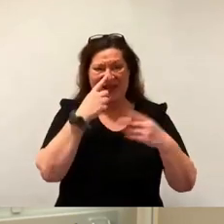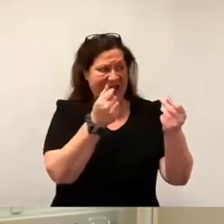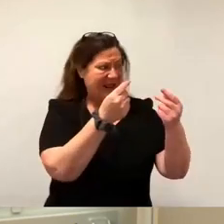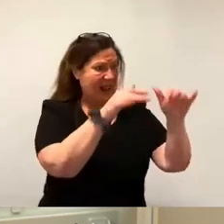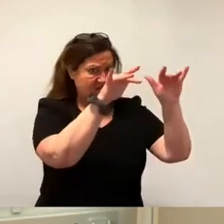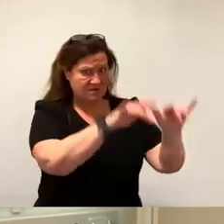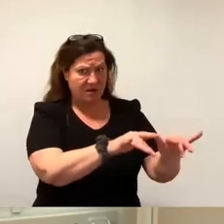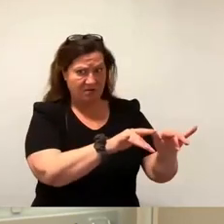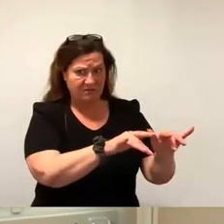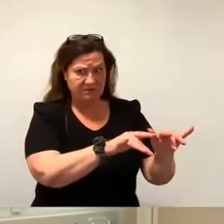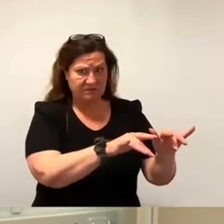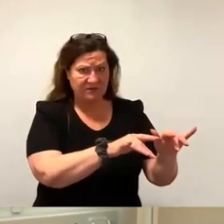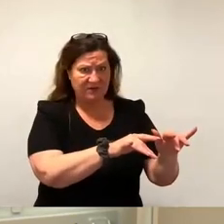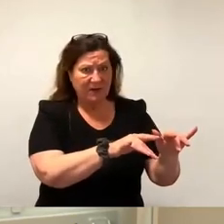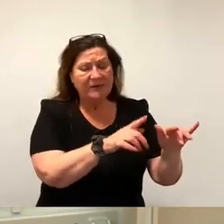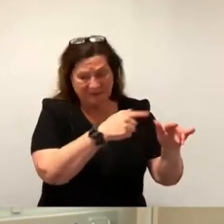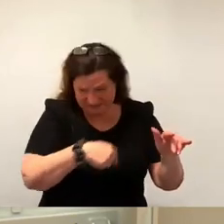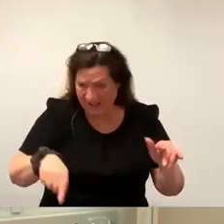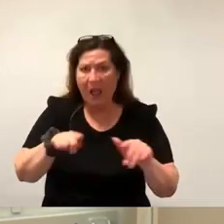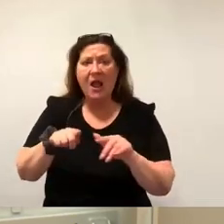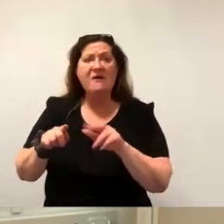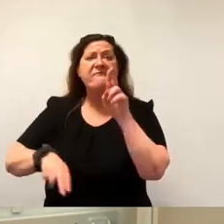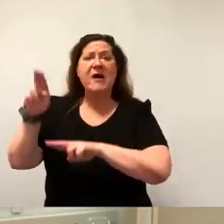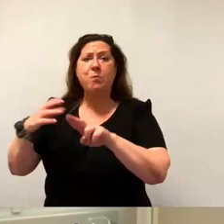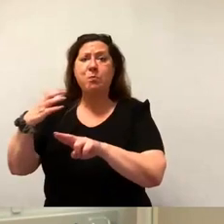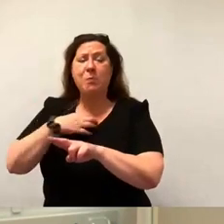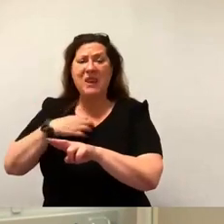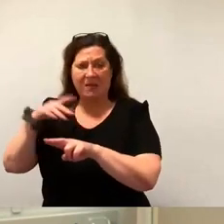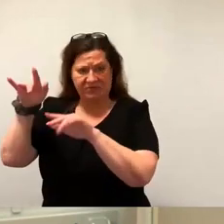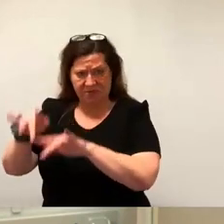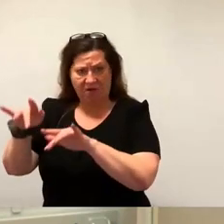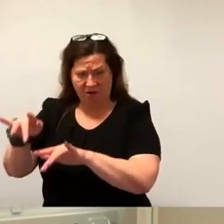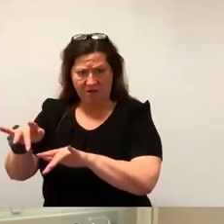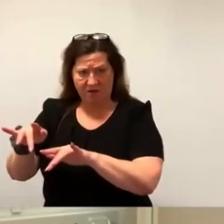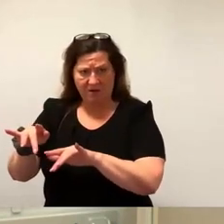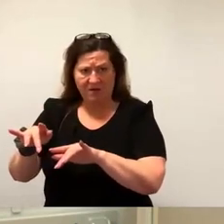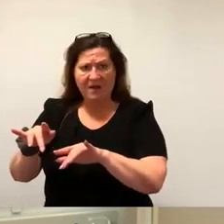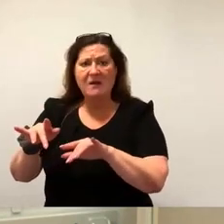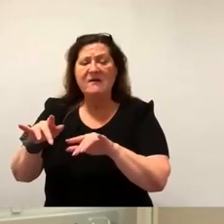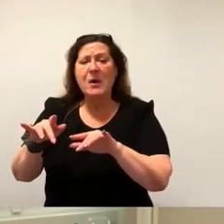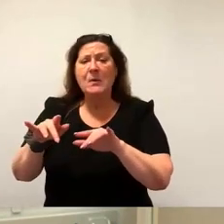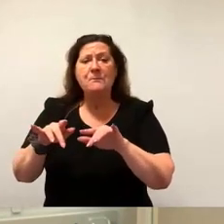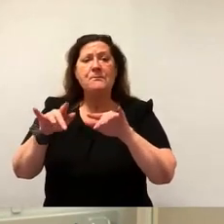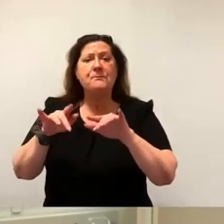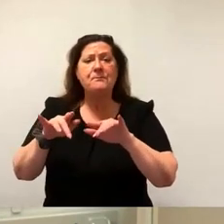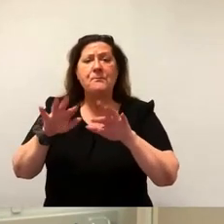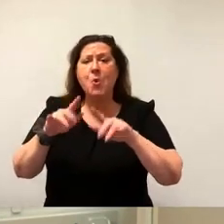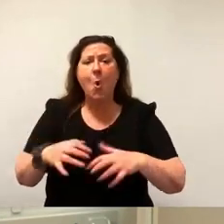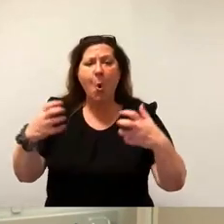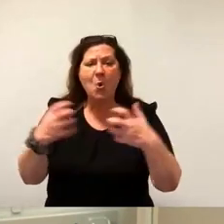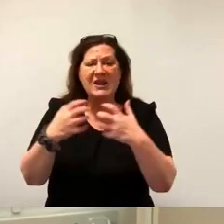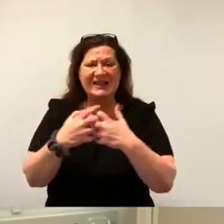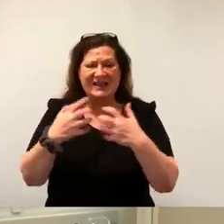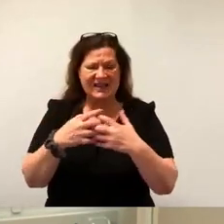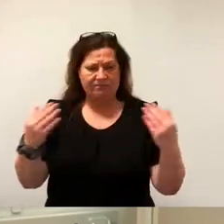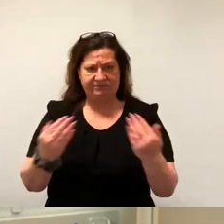uns, die wir verschiedene Probleme lösen müssen, bürokratische Hürden aufgebaut sind, die uns einen ehrlichen Zugriff darauf